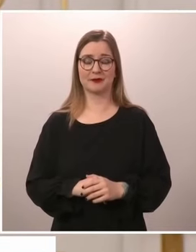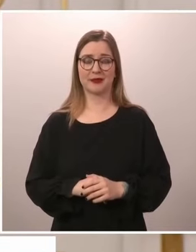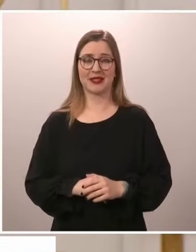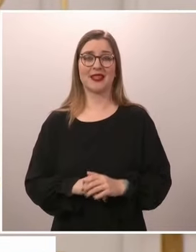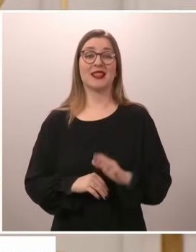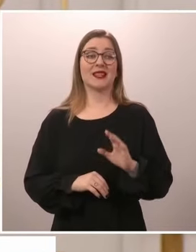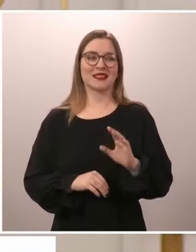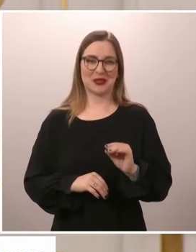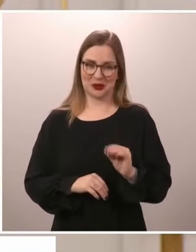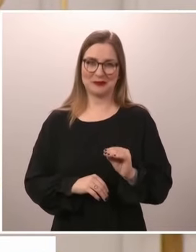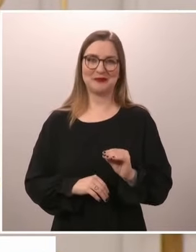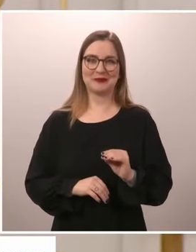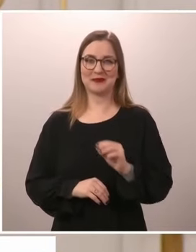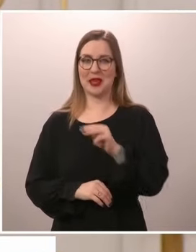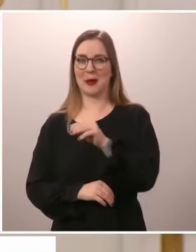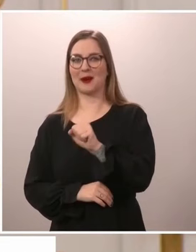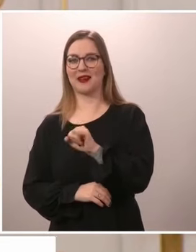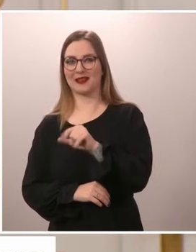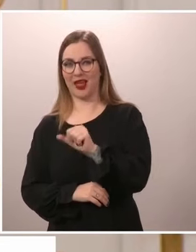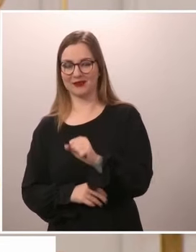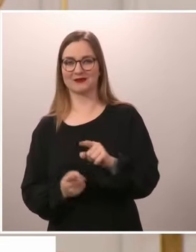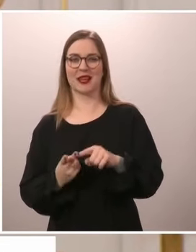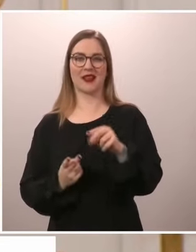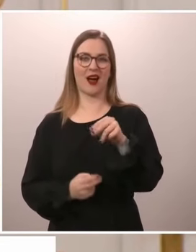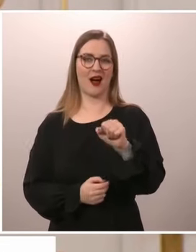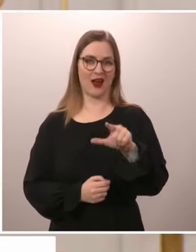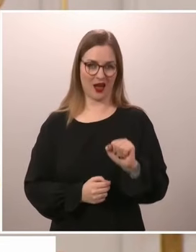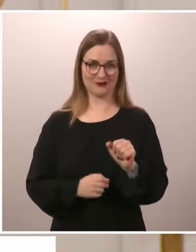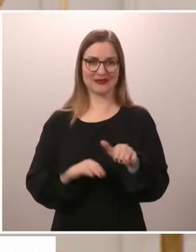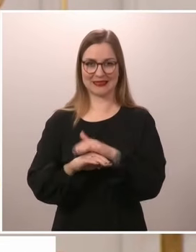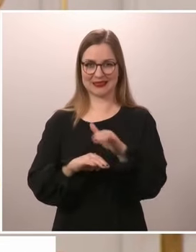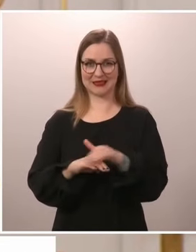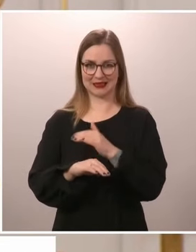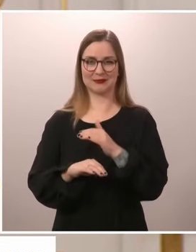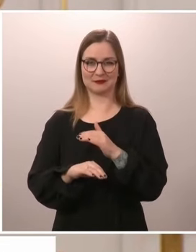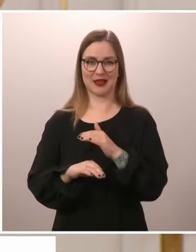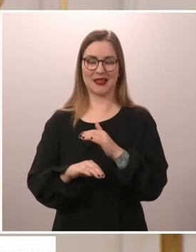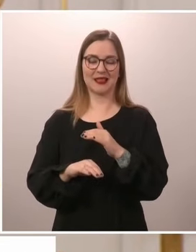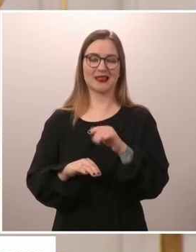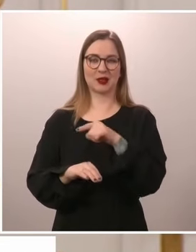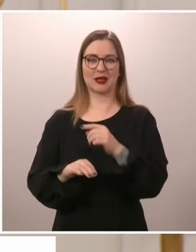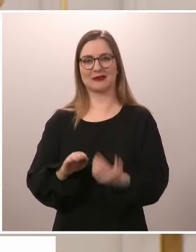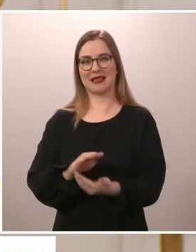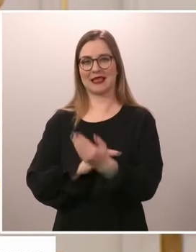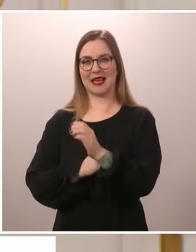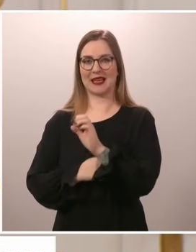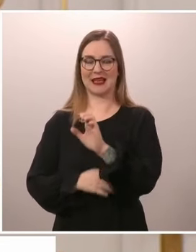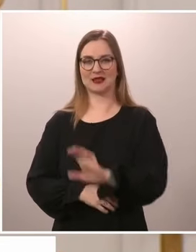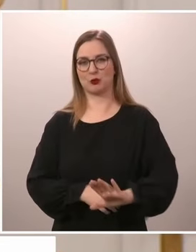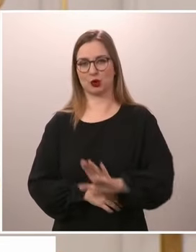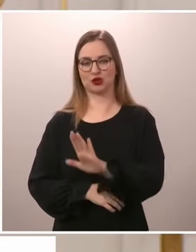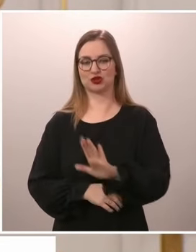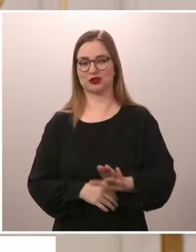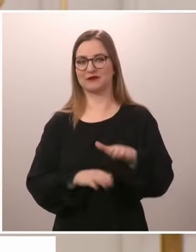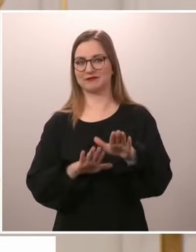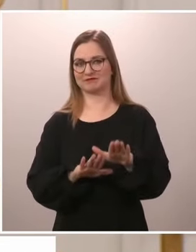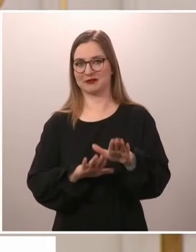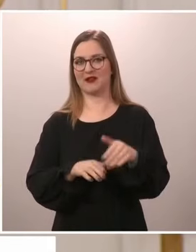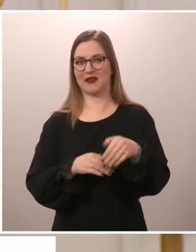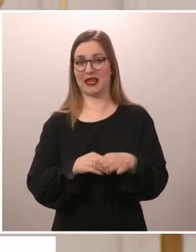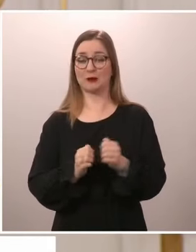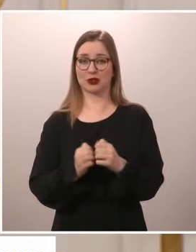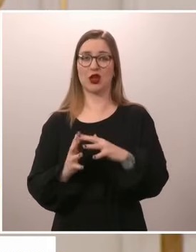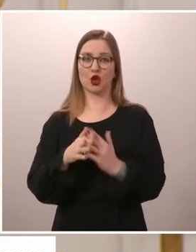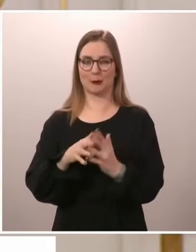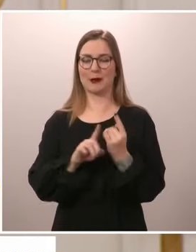Joo, mailo ja naala, kyllä ne vielä tuolla Itä-Espoossa hengailemaan, mutta kyllä ne torppaan sitten tulee. Meidän